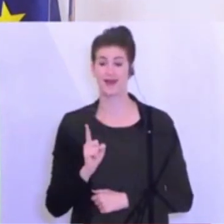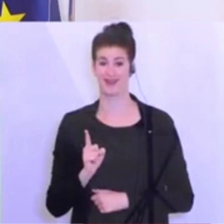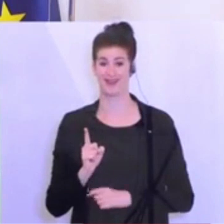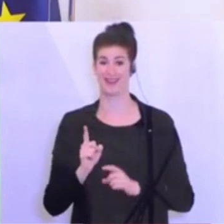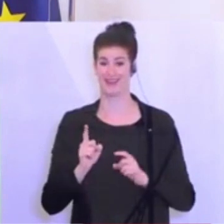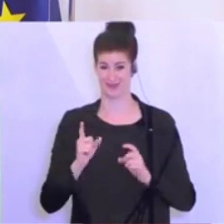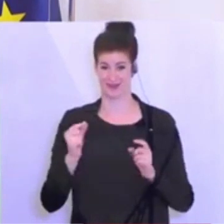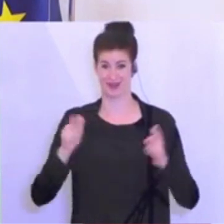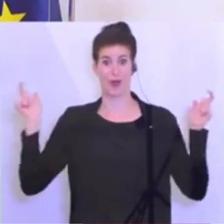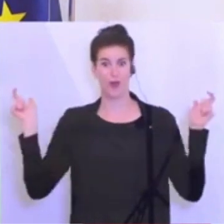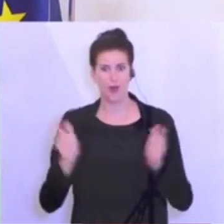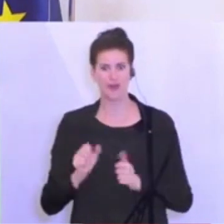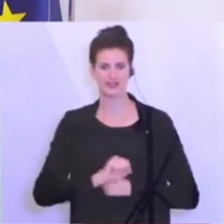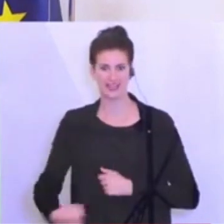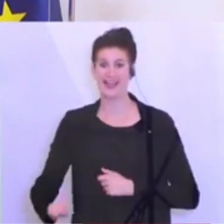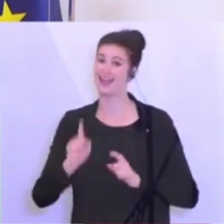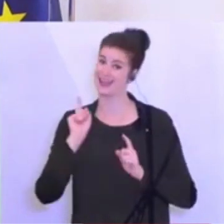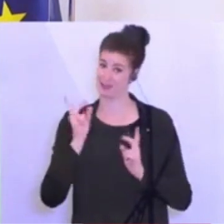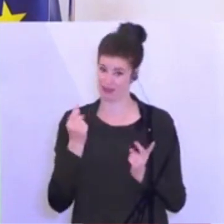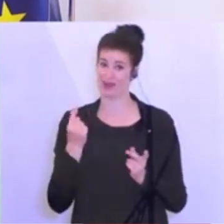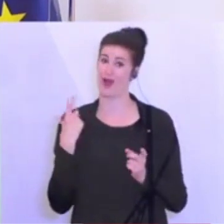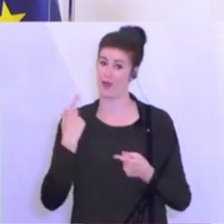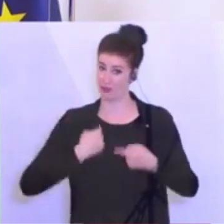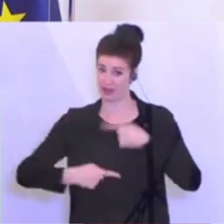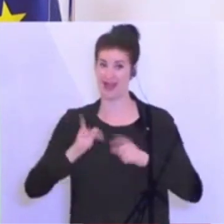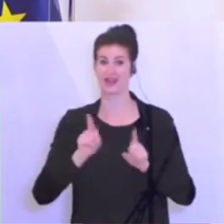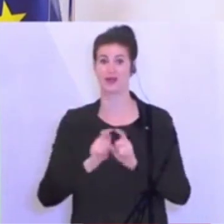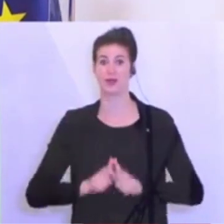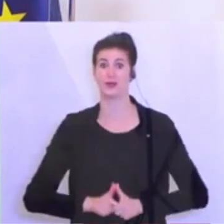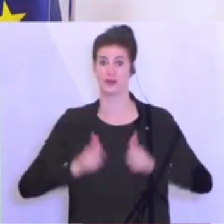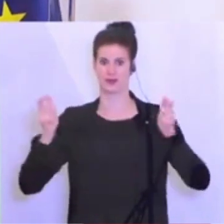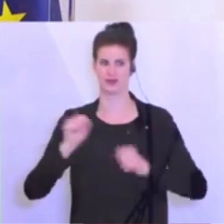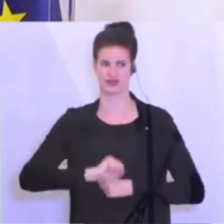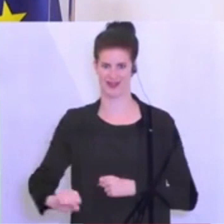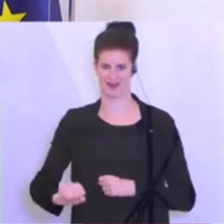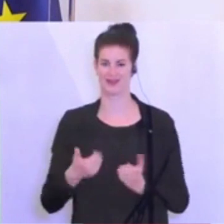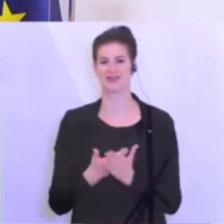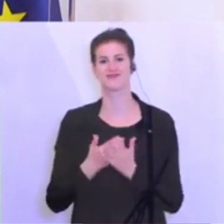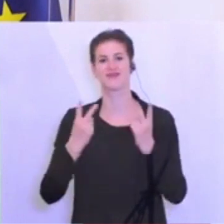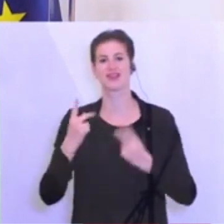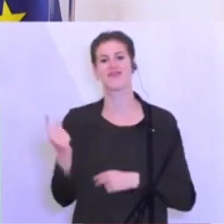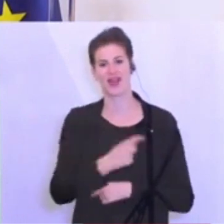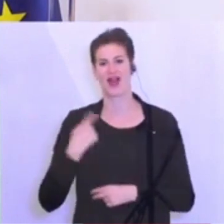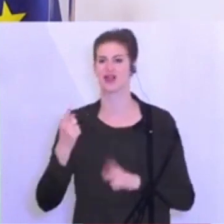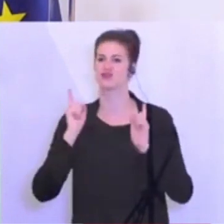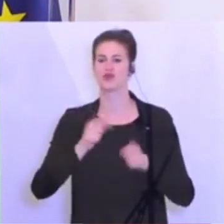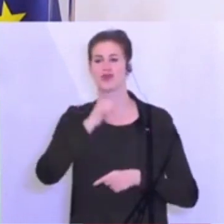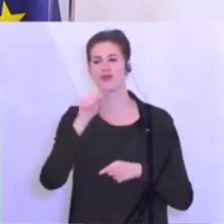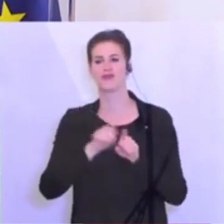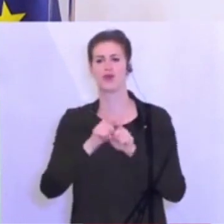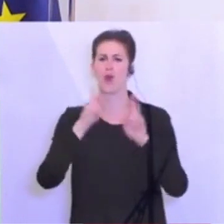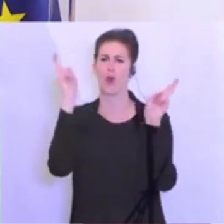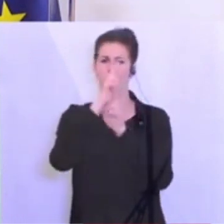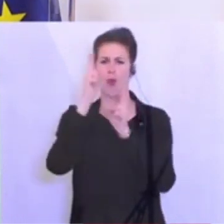sinken können, können sie auch wieder ansteigen. Wir sollten daher alle gemeinsam nicht leichtsinnig werden.